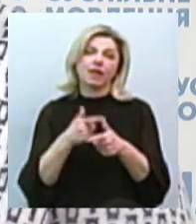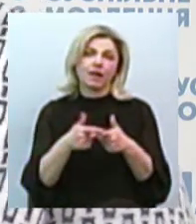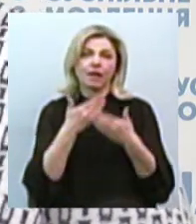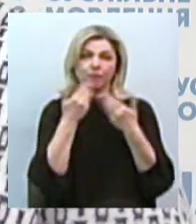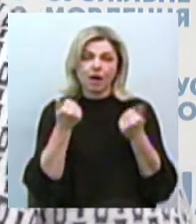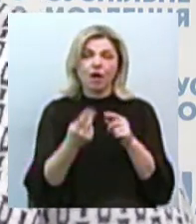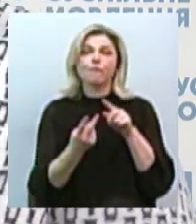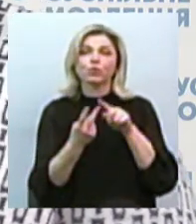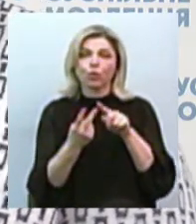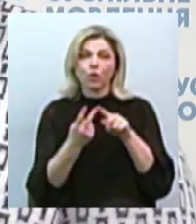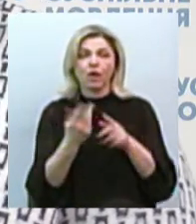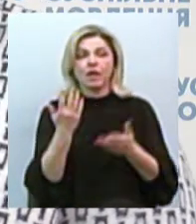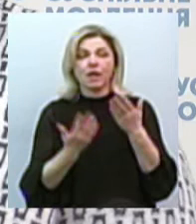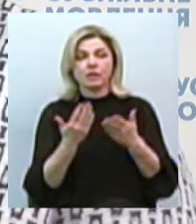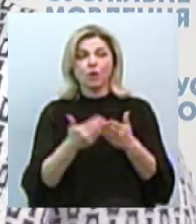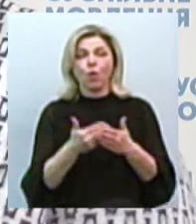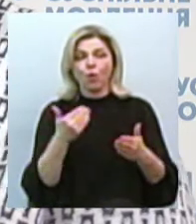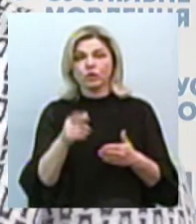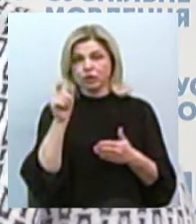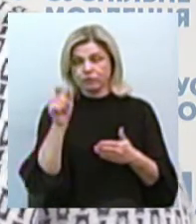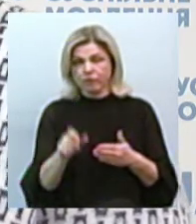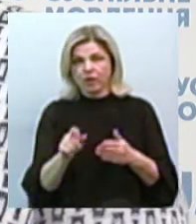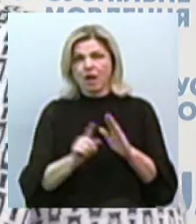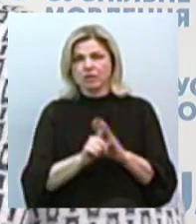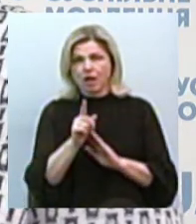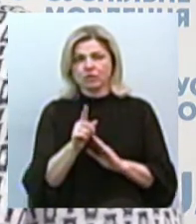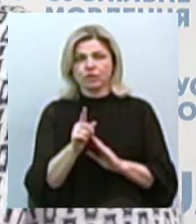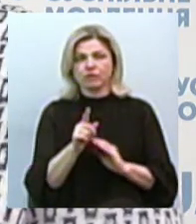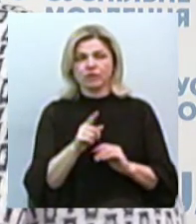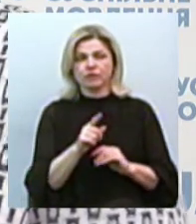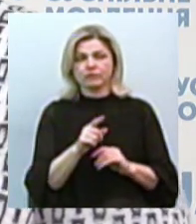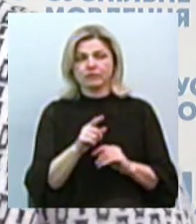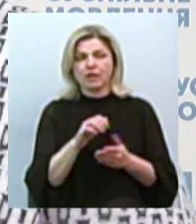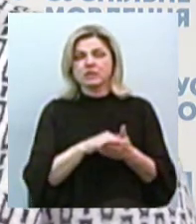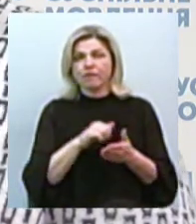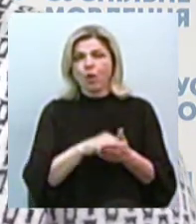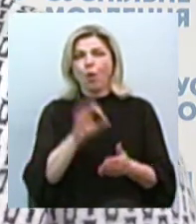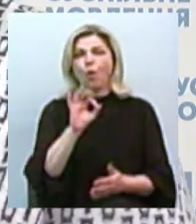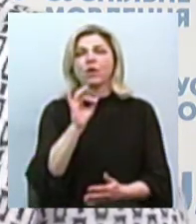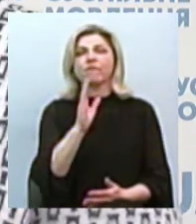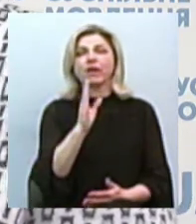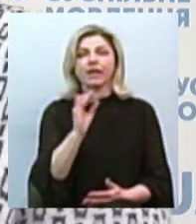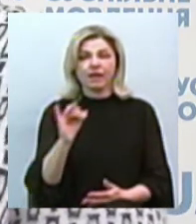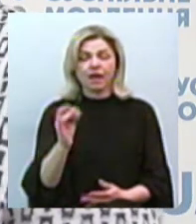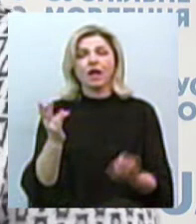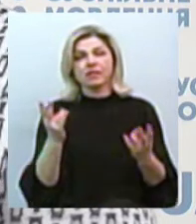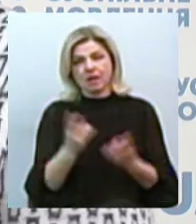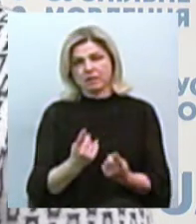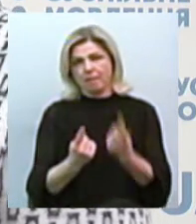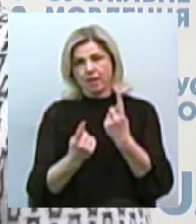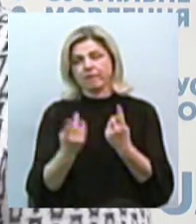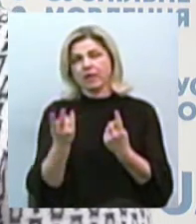По-друге, якщо в неї почалися якісь проявлятися симптоми ГРВІ, перше, що їй треба зробити,